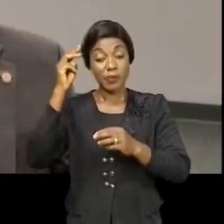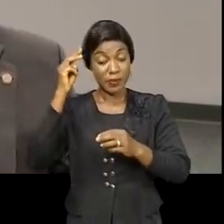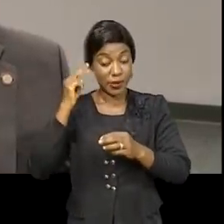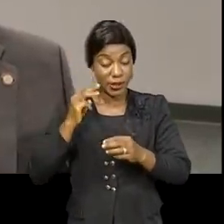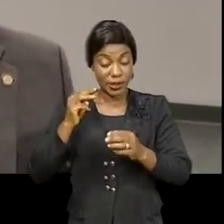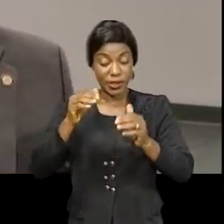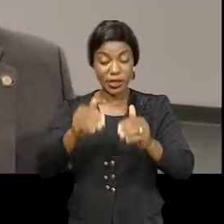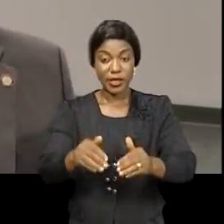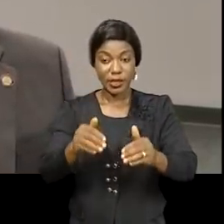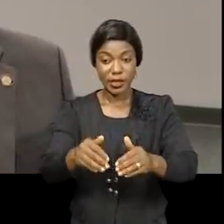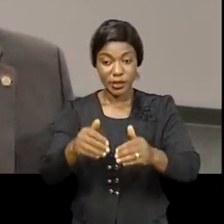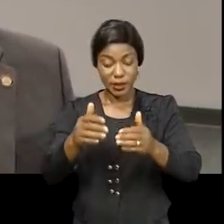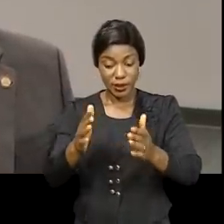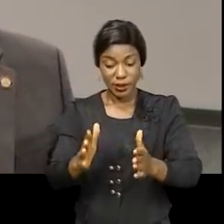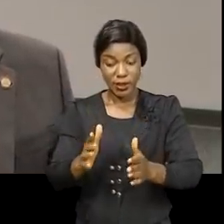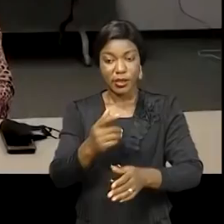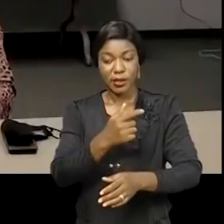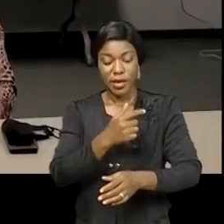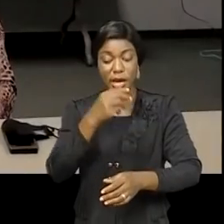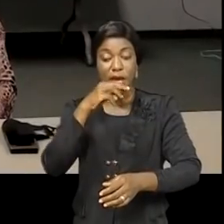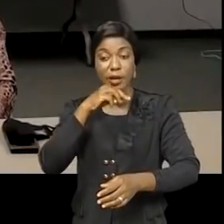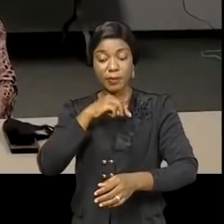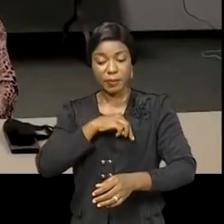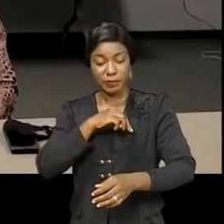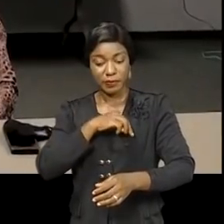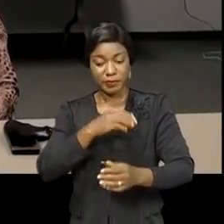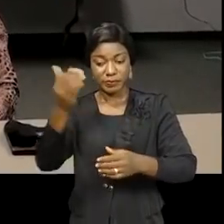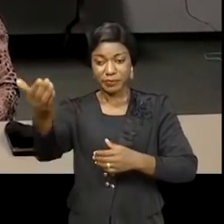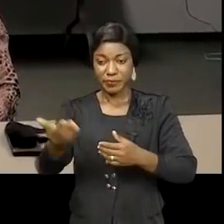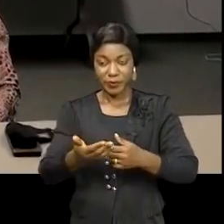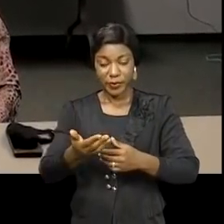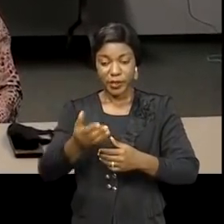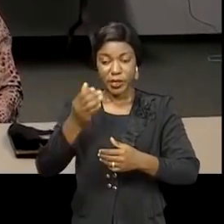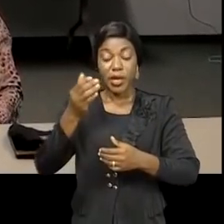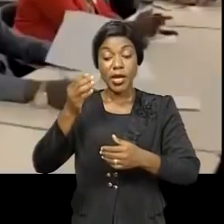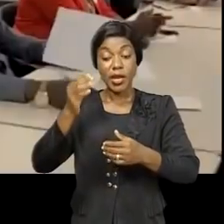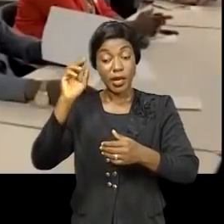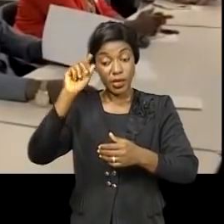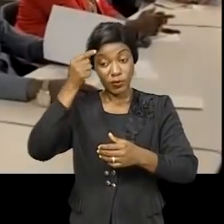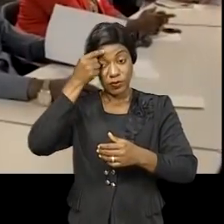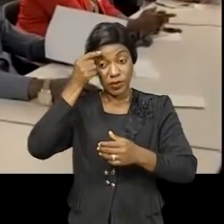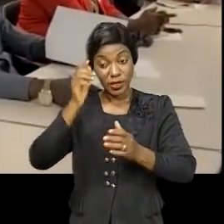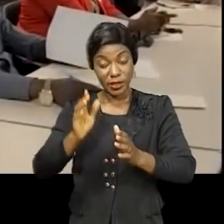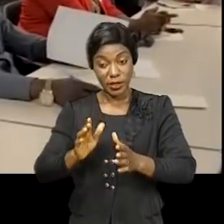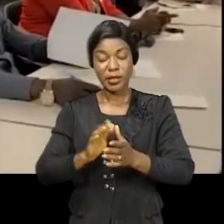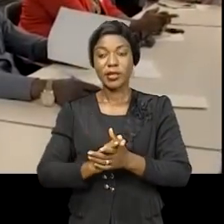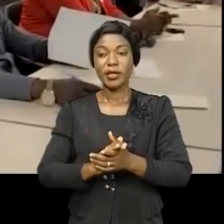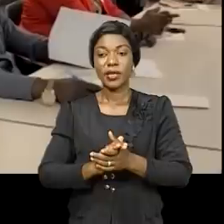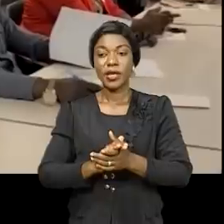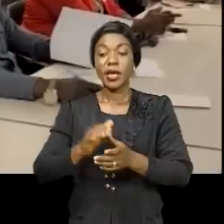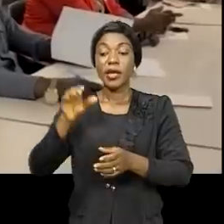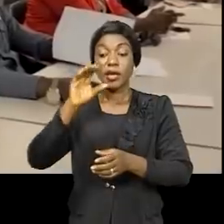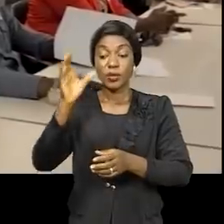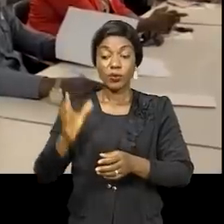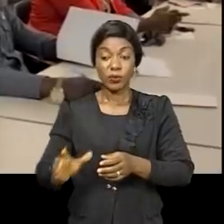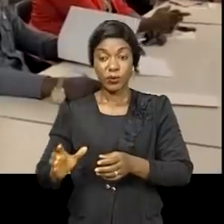intérim du gouverneur Andrew Kounon en mission qui a récit le gouverneur du Congo central, Atoumatoubouana Koulouki, ainsi que toute sa délégation